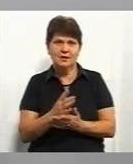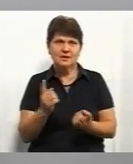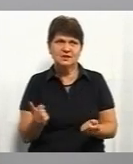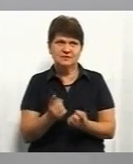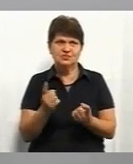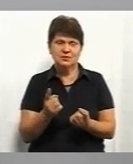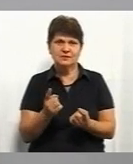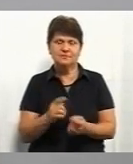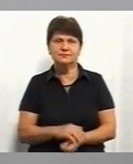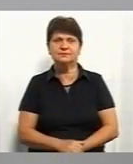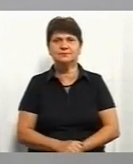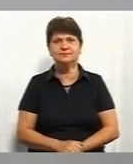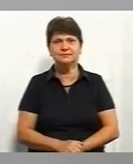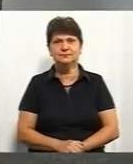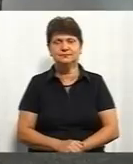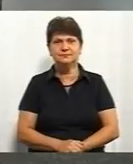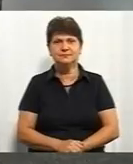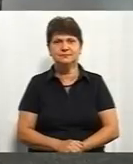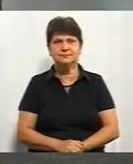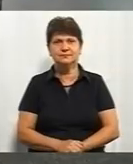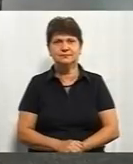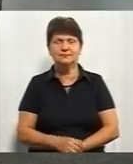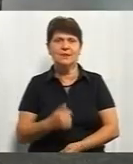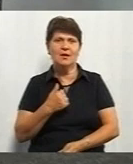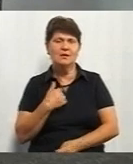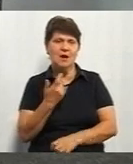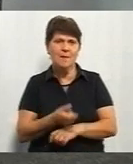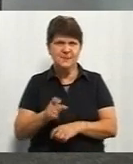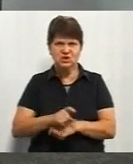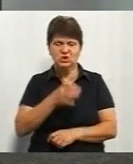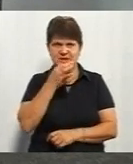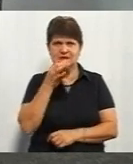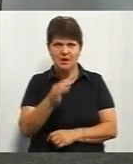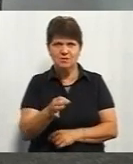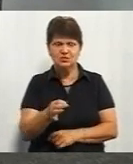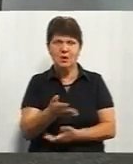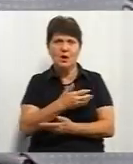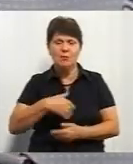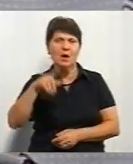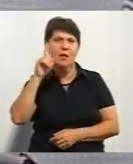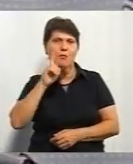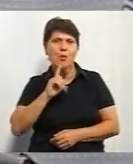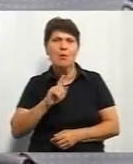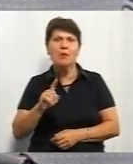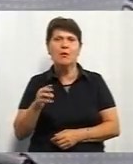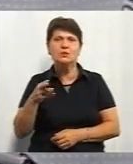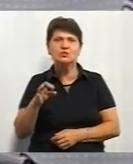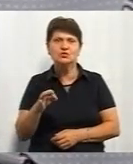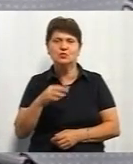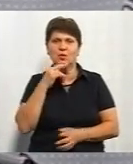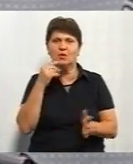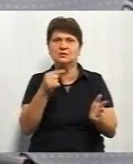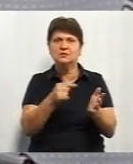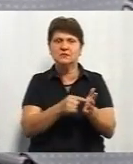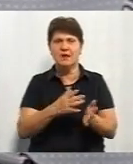є співпраця. 10 секунд, пан Руслан. Я більше скажу. Ми поки що зосередувалися